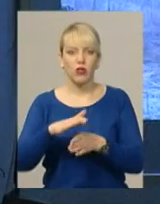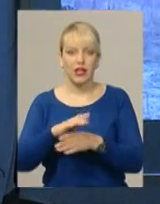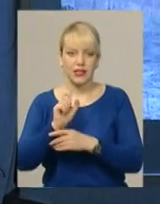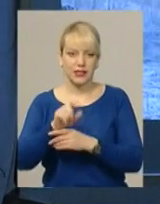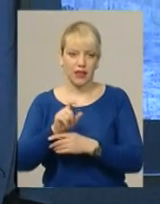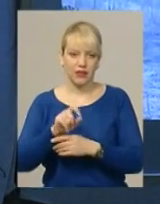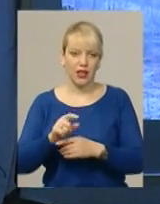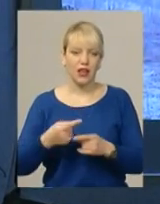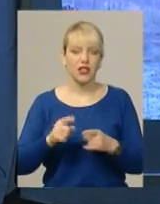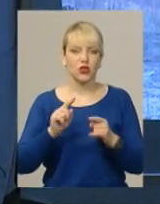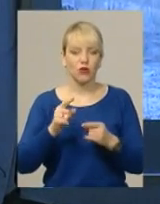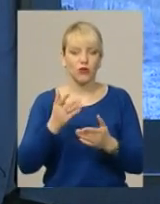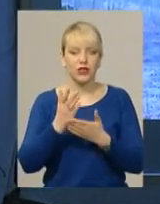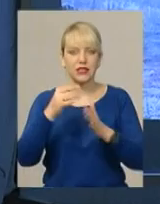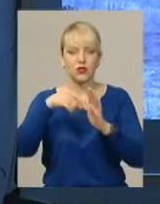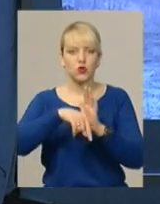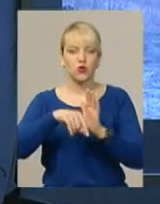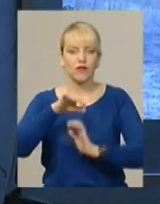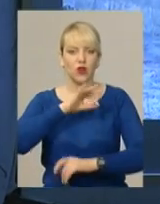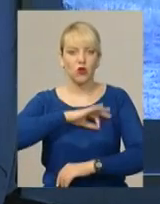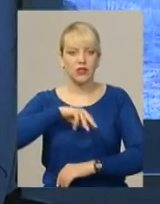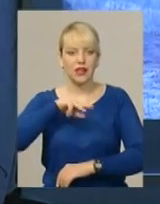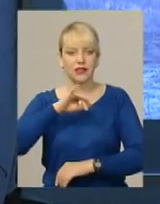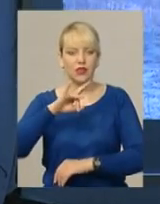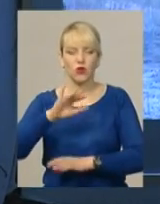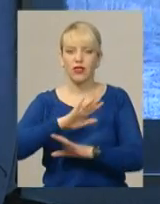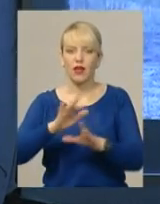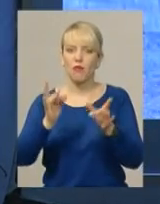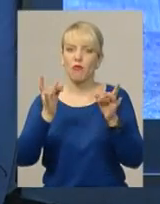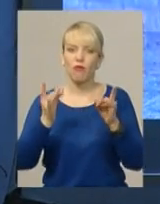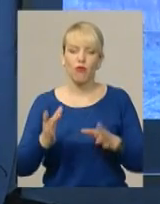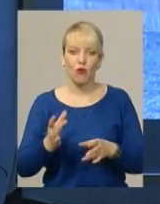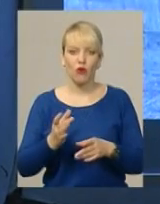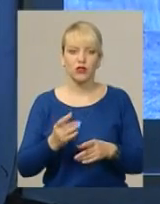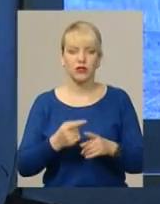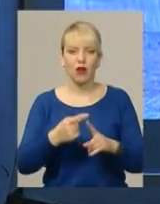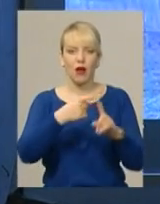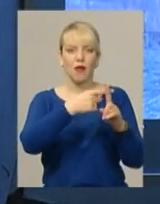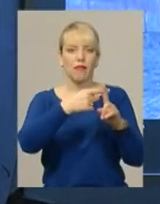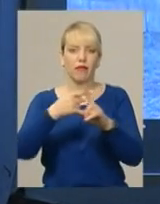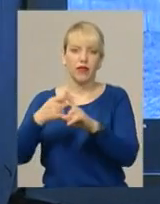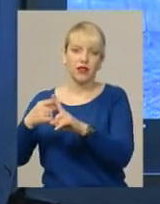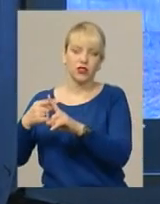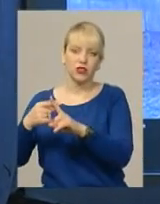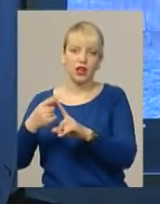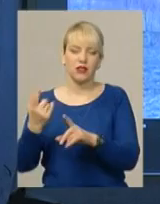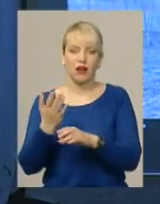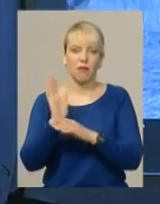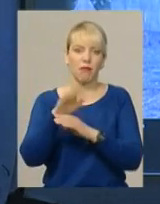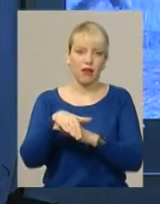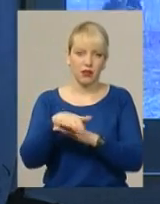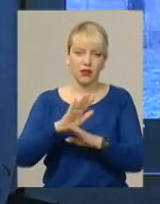завдань. Тому і полягає суть використання тиру, що не просто мішенова обстановка, яка рухається, падає, а